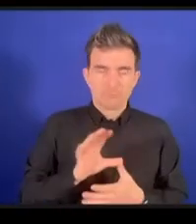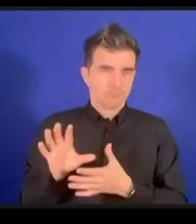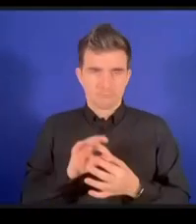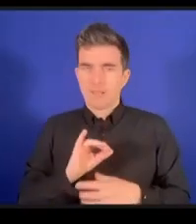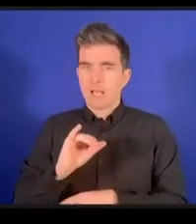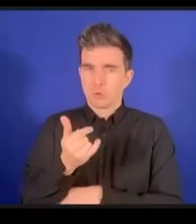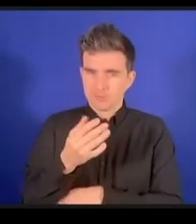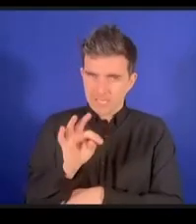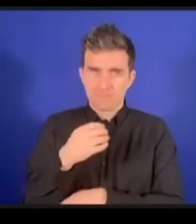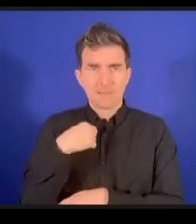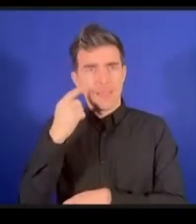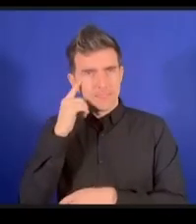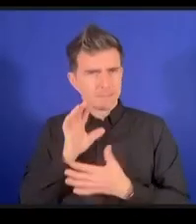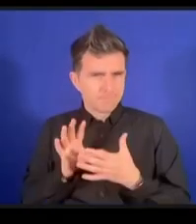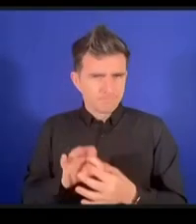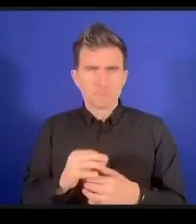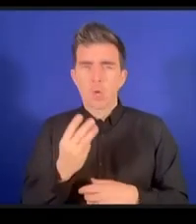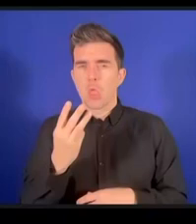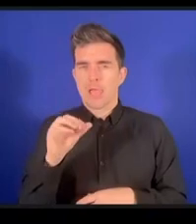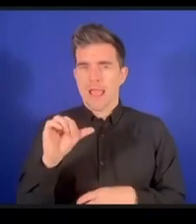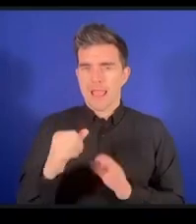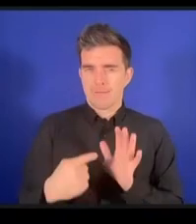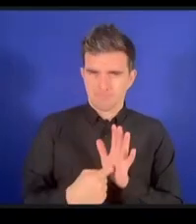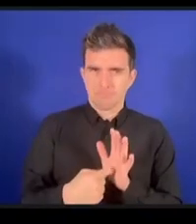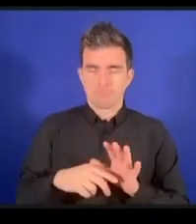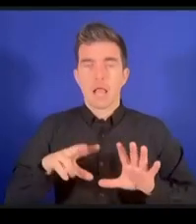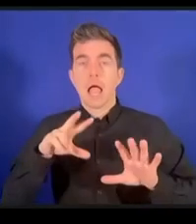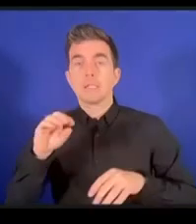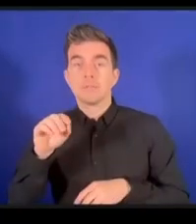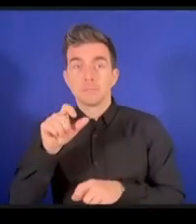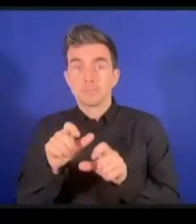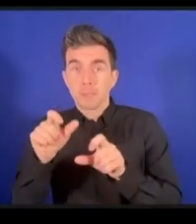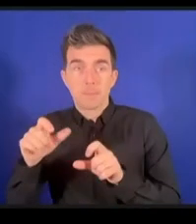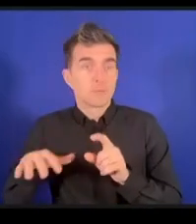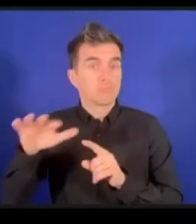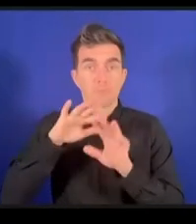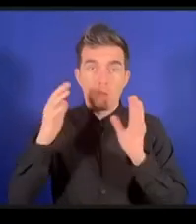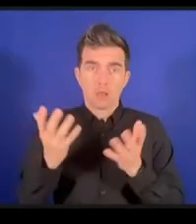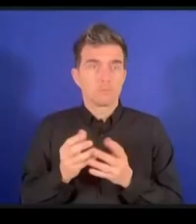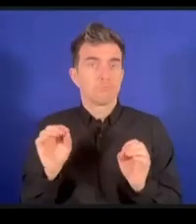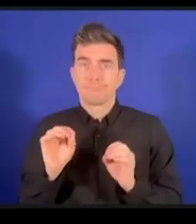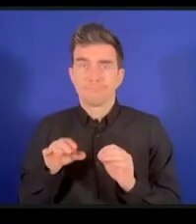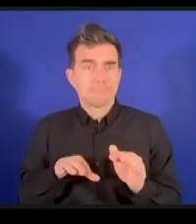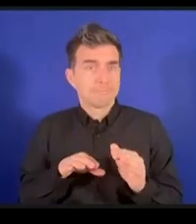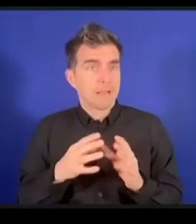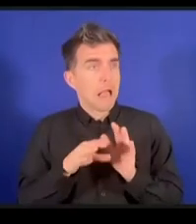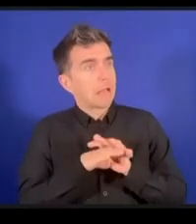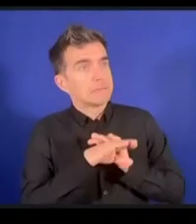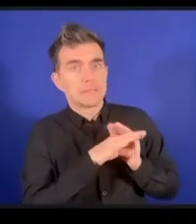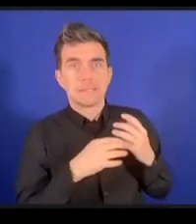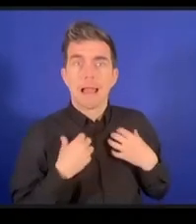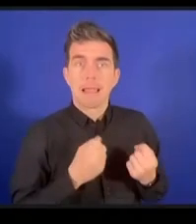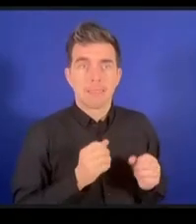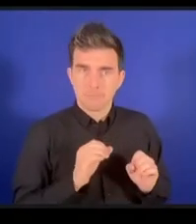康を送信のためのアクセスを持っていないその388の中の